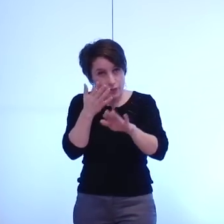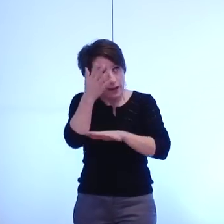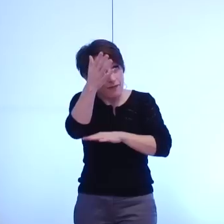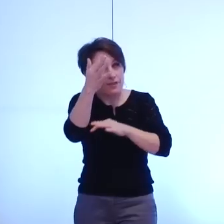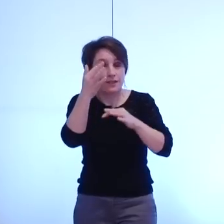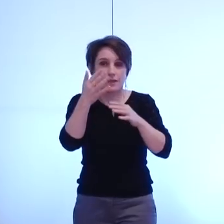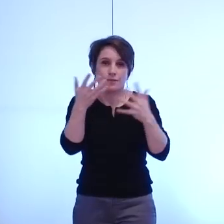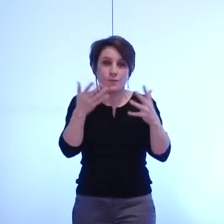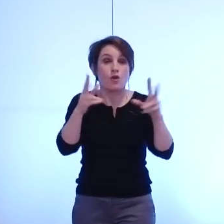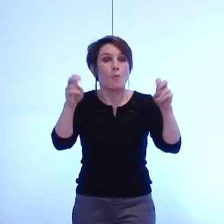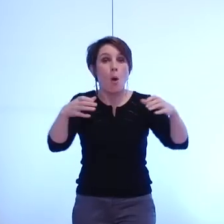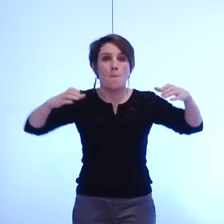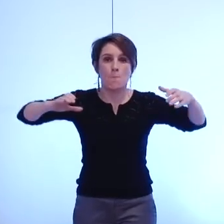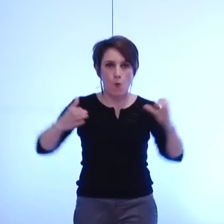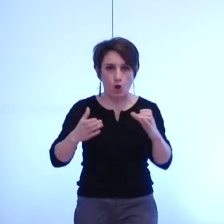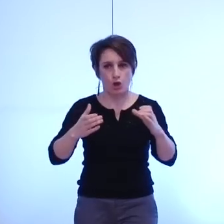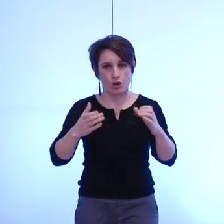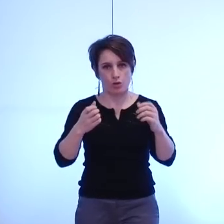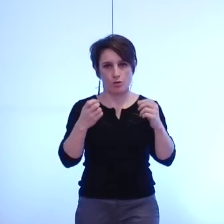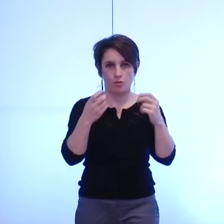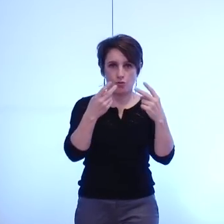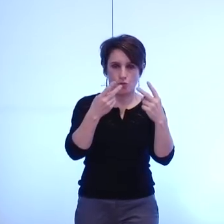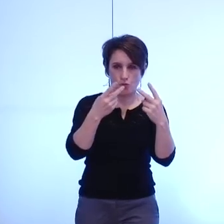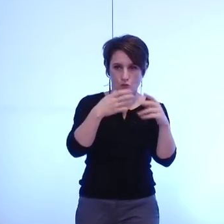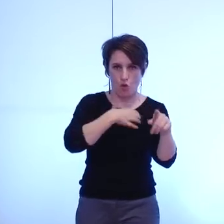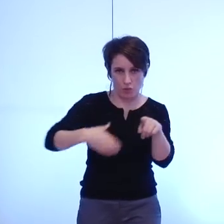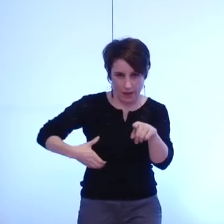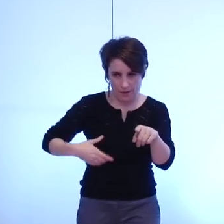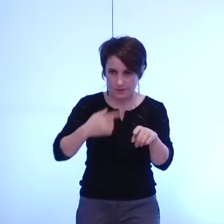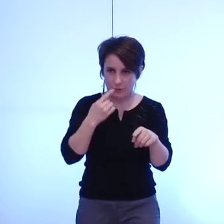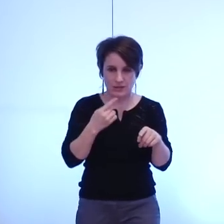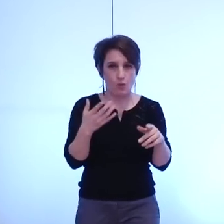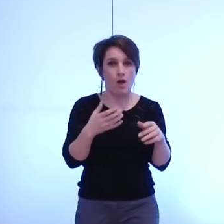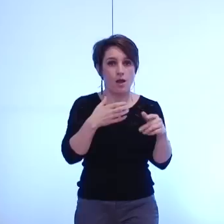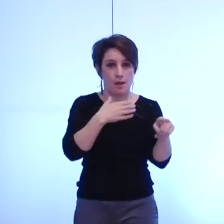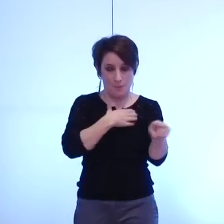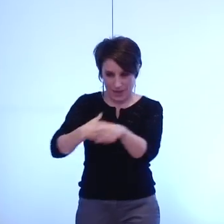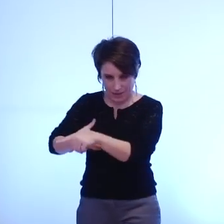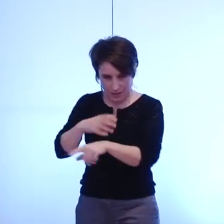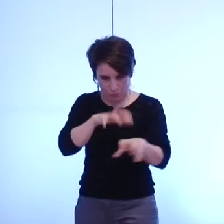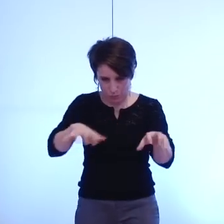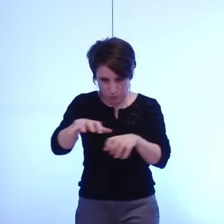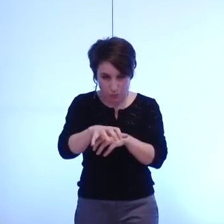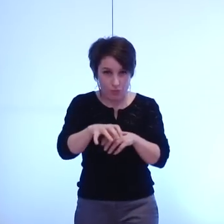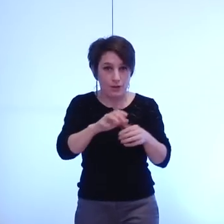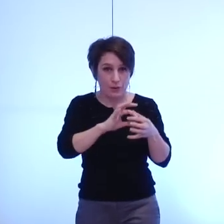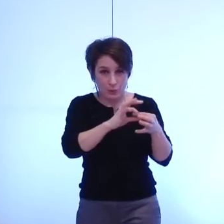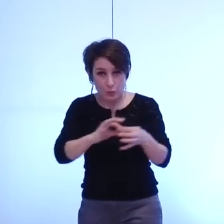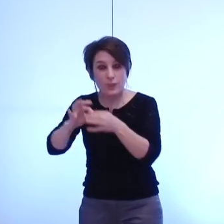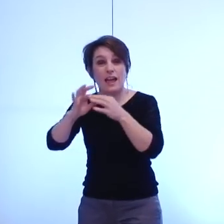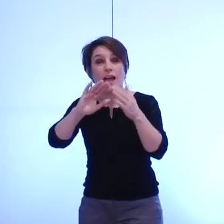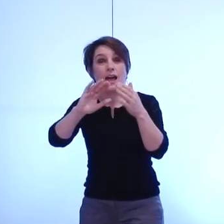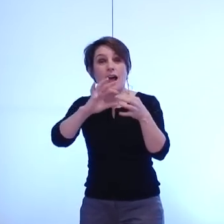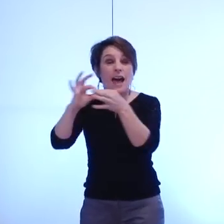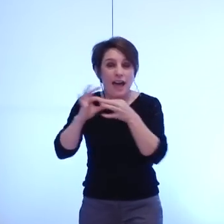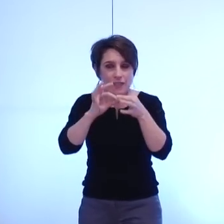bloc communal c'est à dire la commune et l'intercommunalité peut-être que les élus communaux que nous sommes les